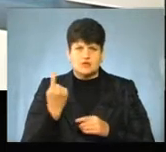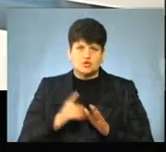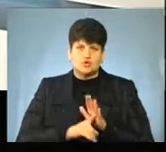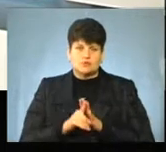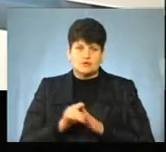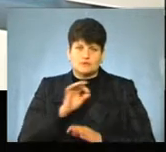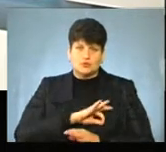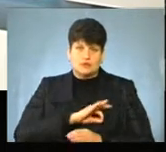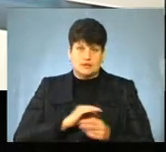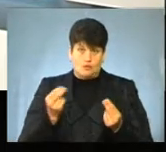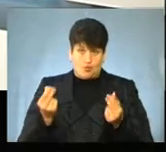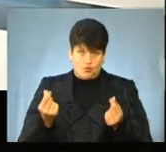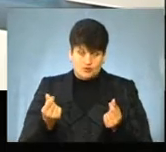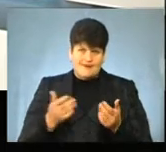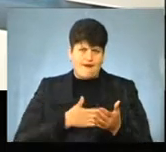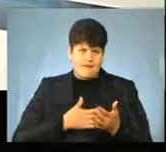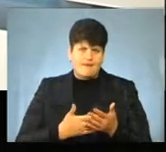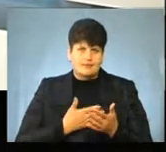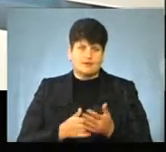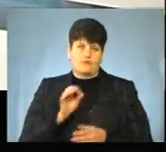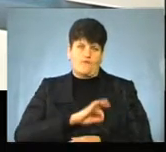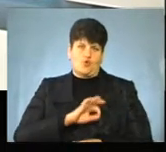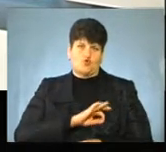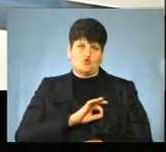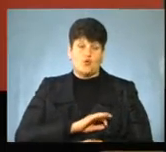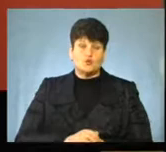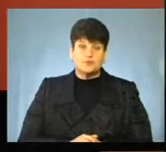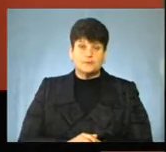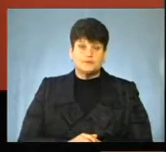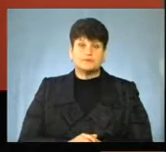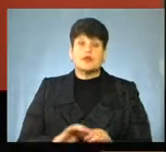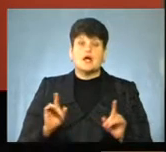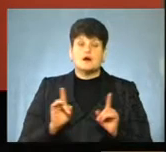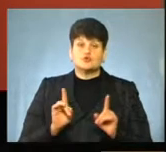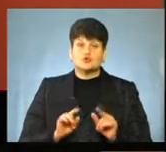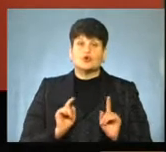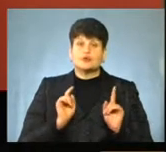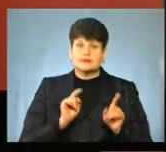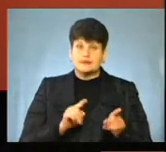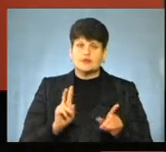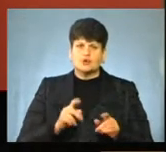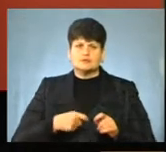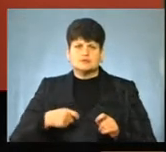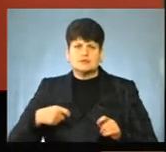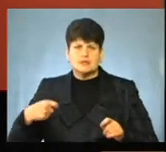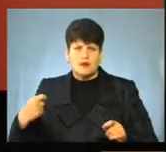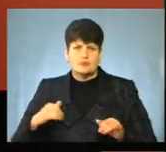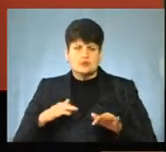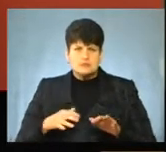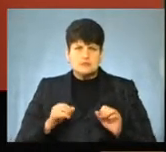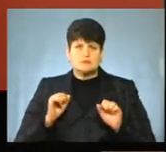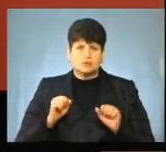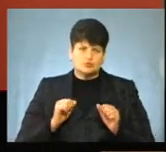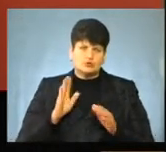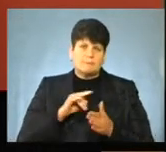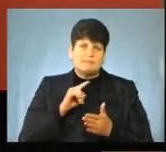розпочали освоєння коштів і активно їх використовують. Ну, а що до тих, хто гальмує процес, і якщо